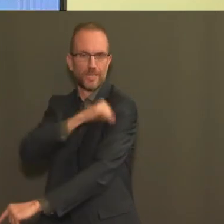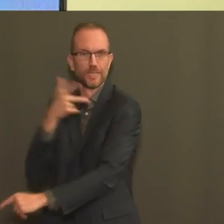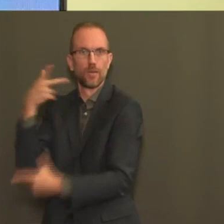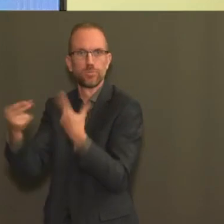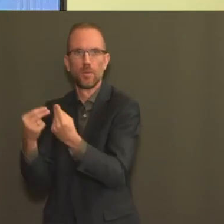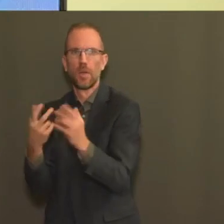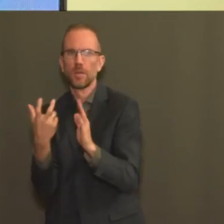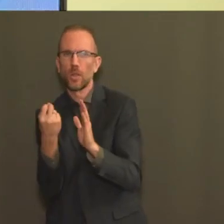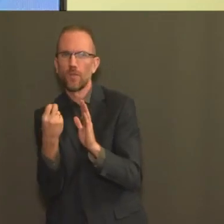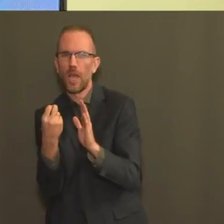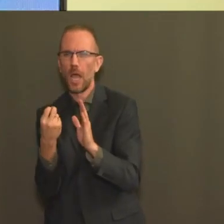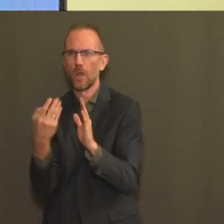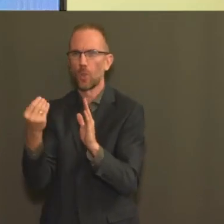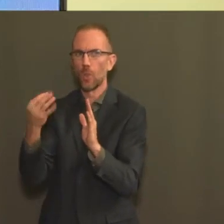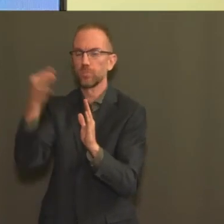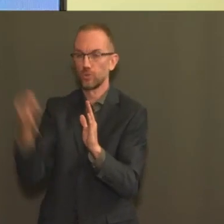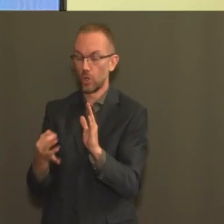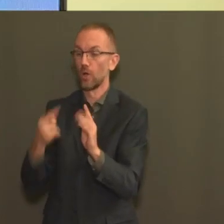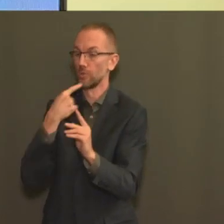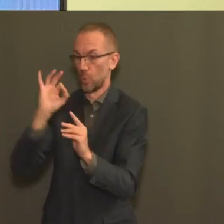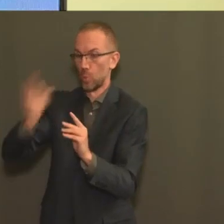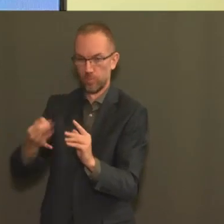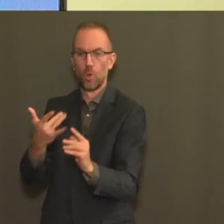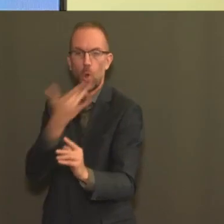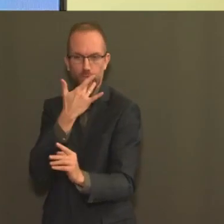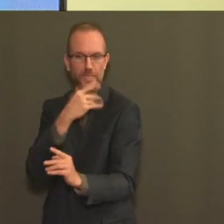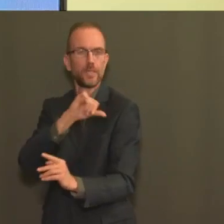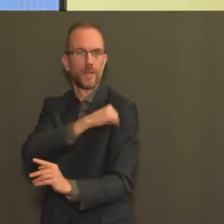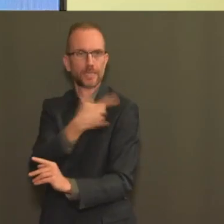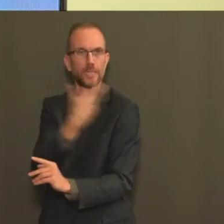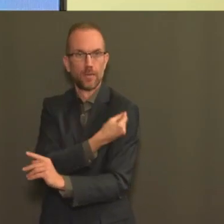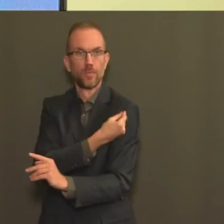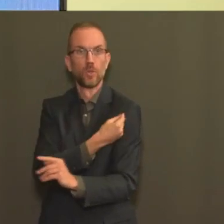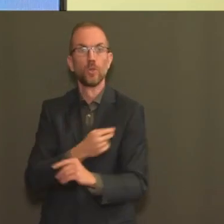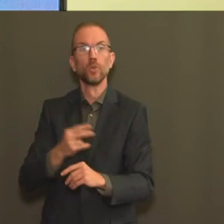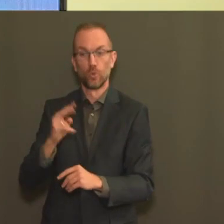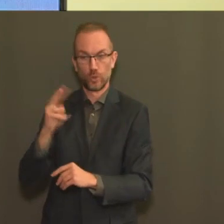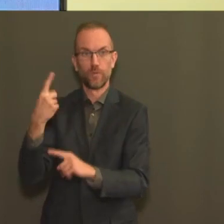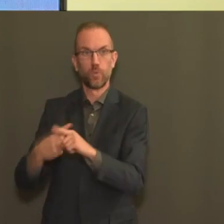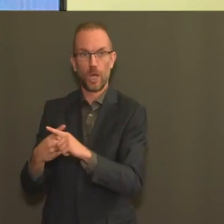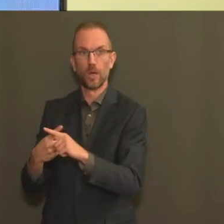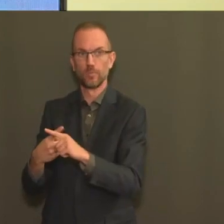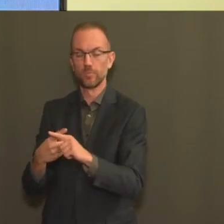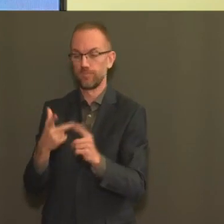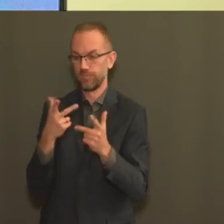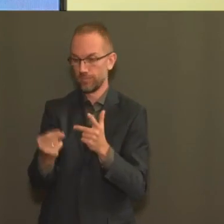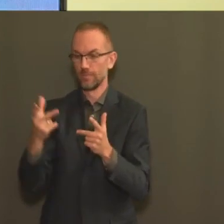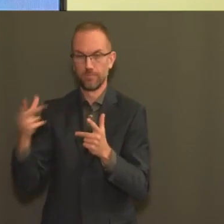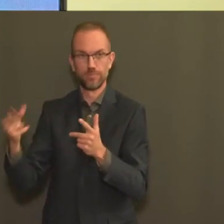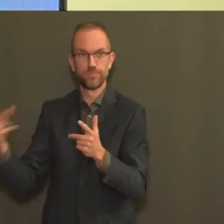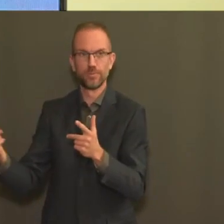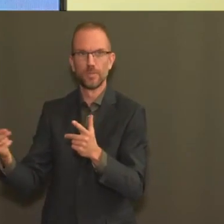été vaccinés par leur deuxième dose, soit vers la mi-février ou le 20 février, nous aurons ainsi